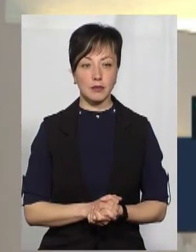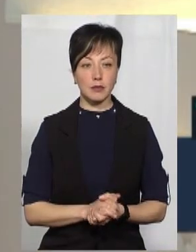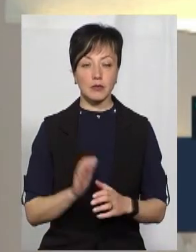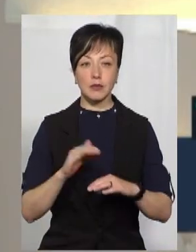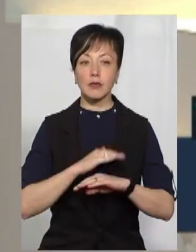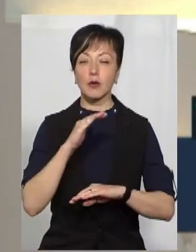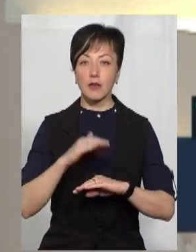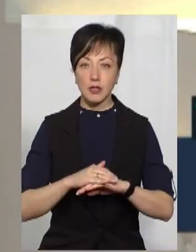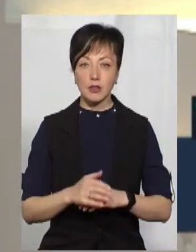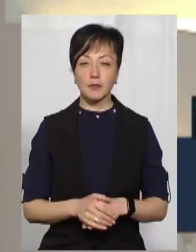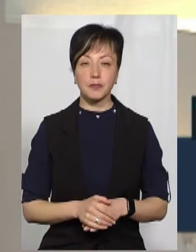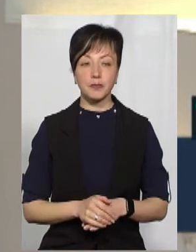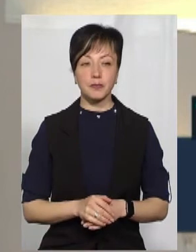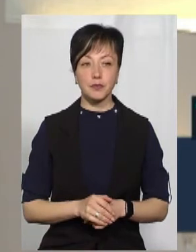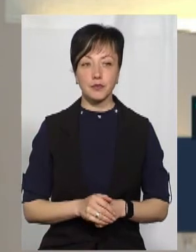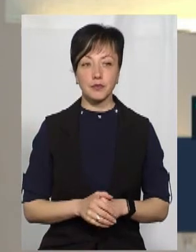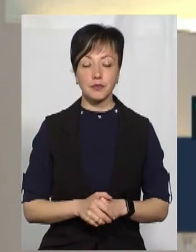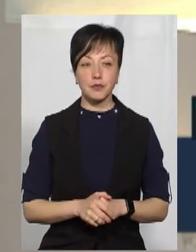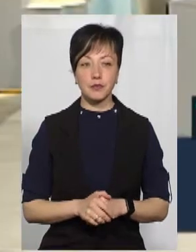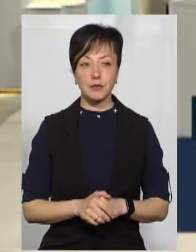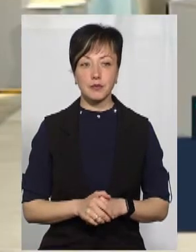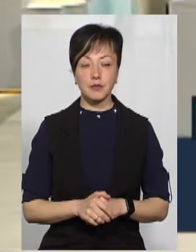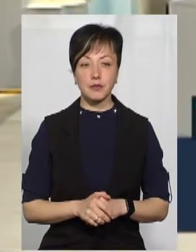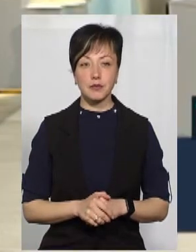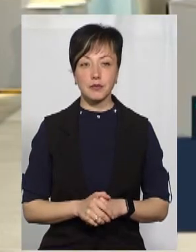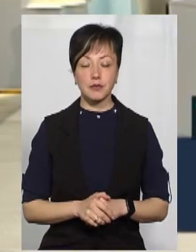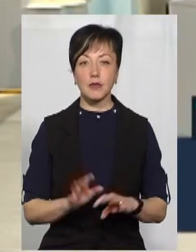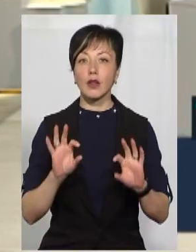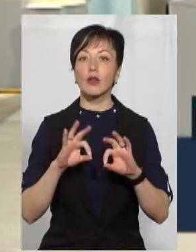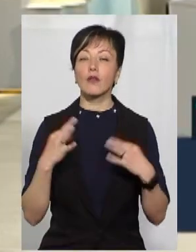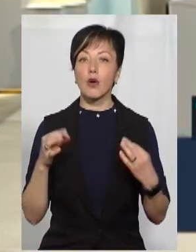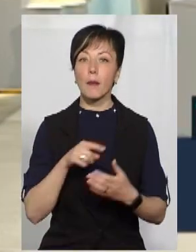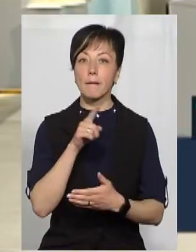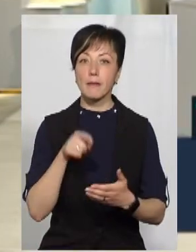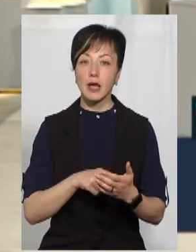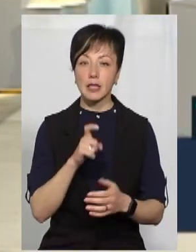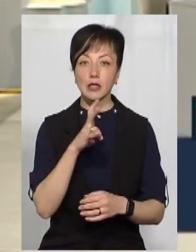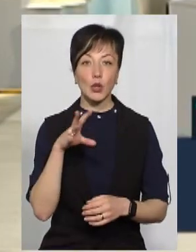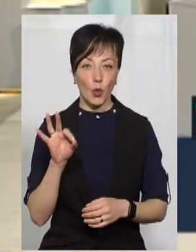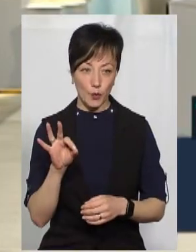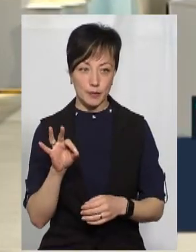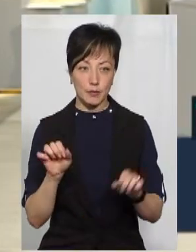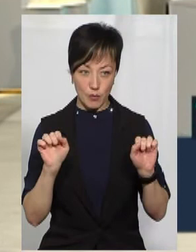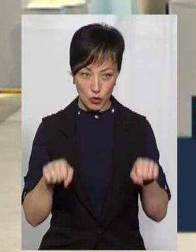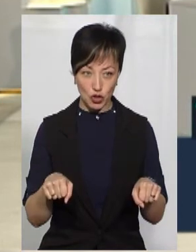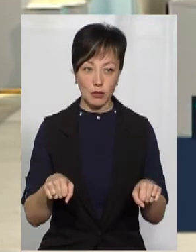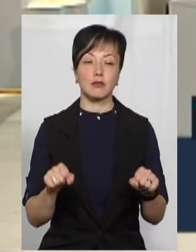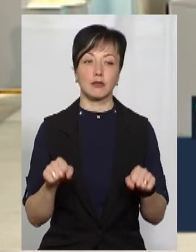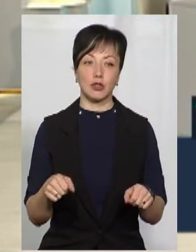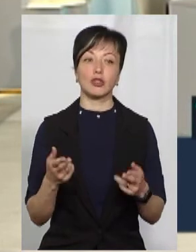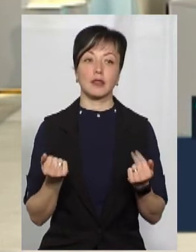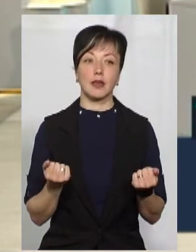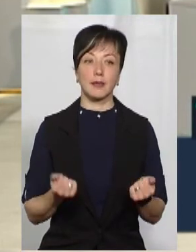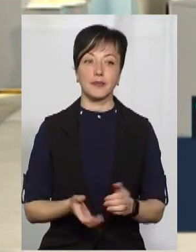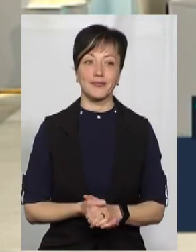Доброго вечора. Доброго вечора. Дозвольте питання з приводу ЗНО. Можна, так? Можна,